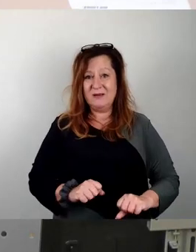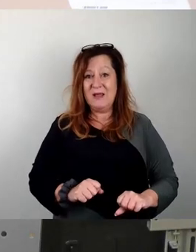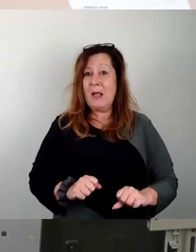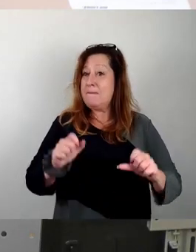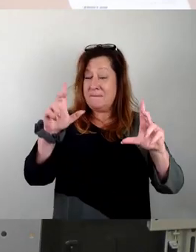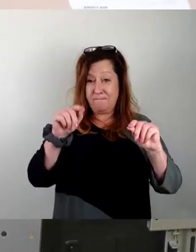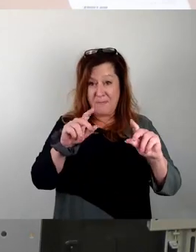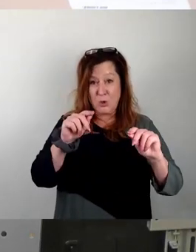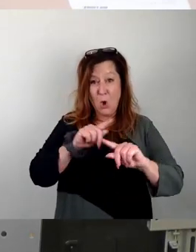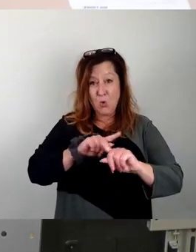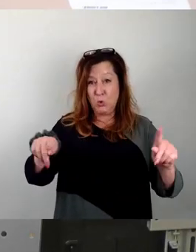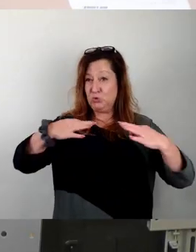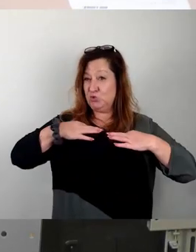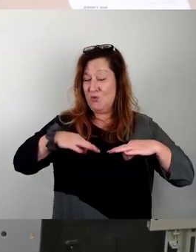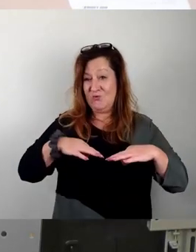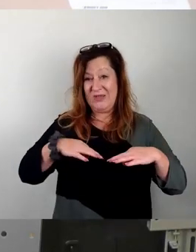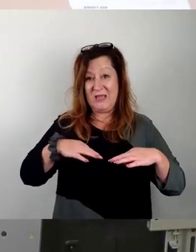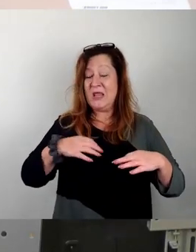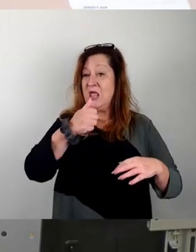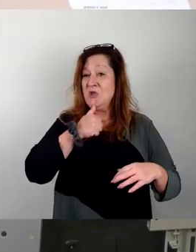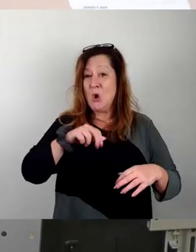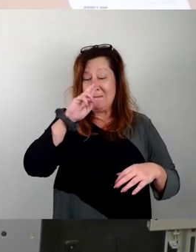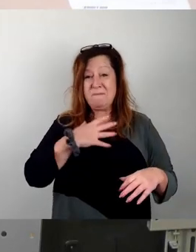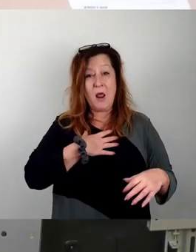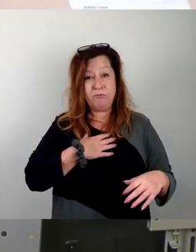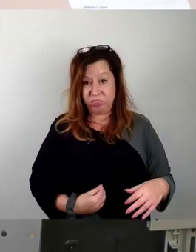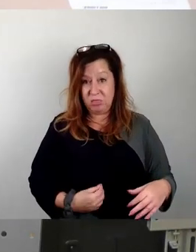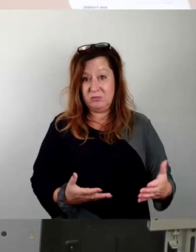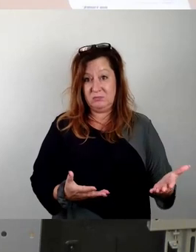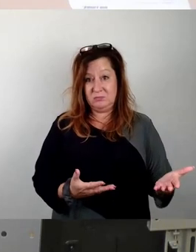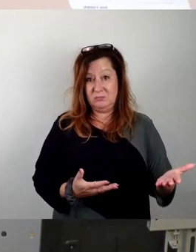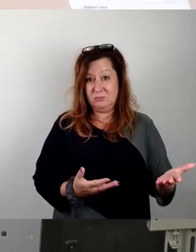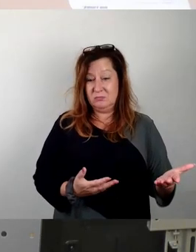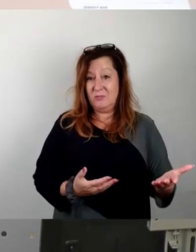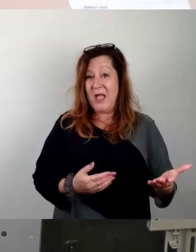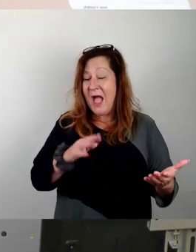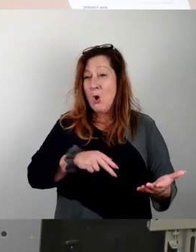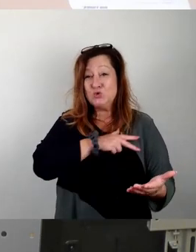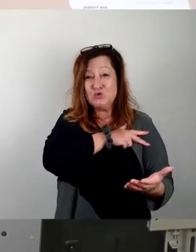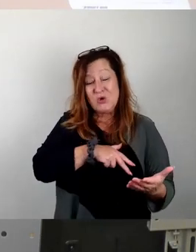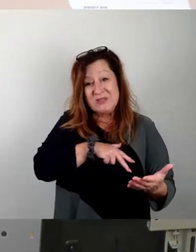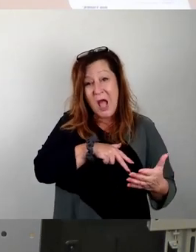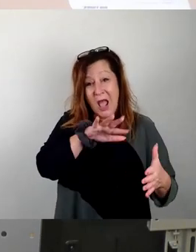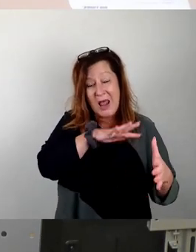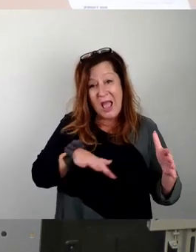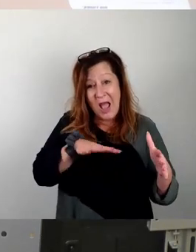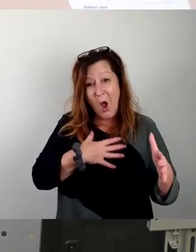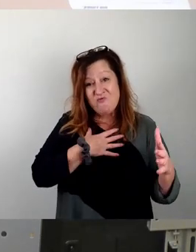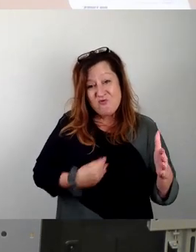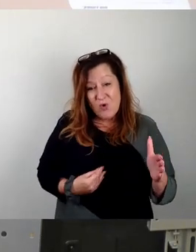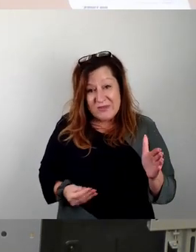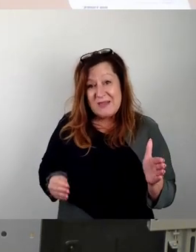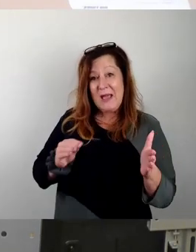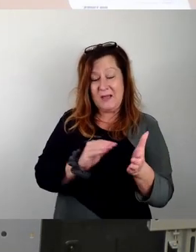eventuell frustrierte junge Männer. Dies sind Aspekte, die auch in den Sozialraum hineinwirken. Die Polizei